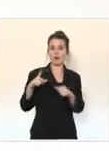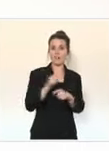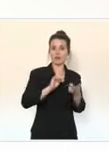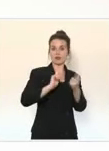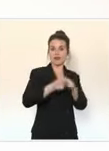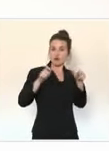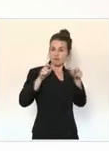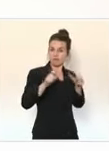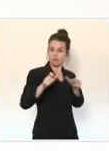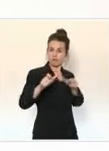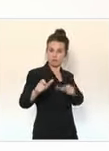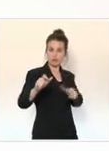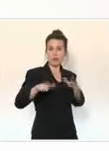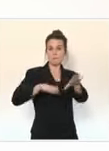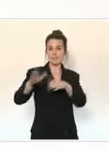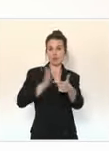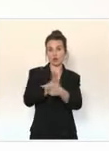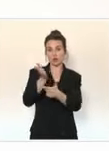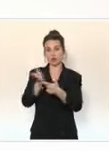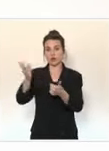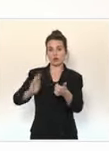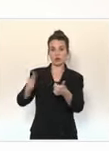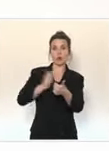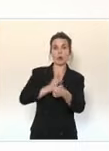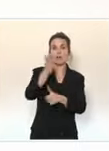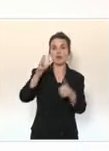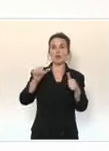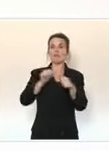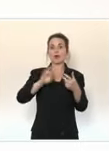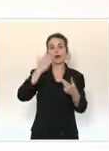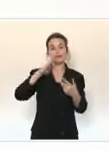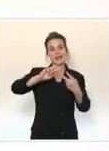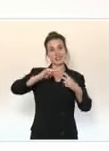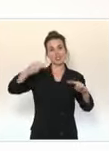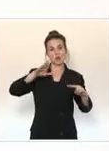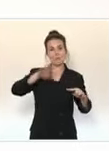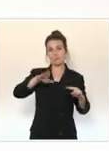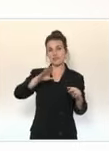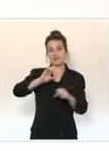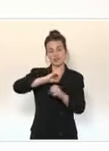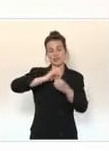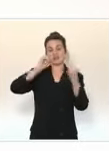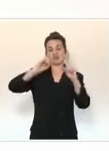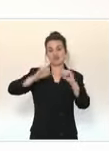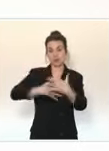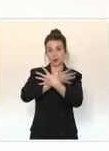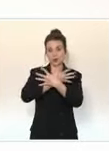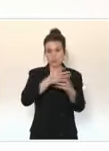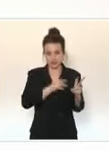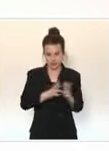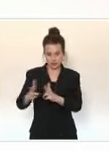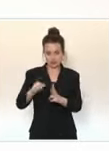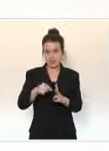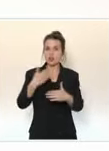première, c'est une méthode technologique qui s'appelle le séquençage du génome viral qui se fait dans des laboratoires très particuliers, très